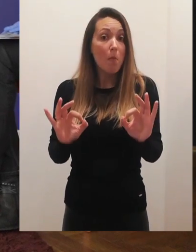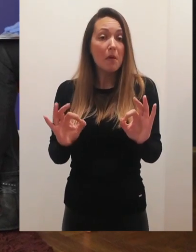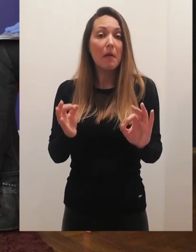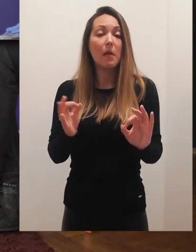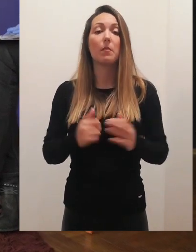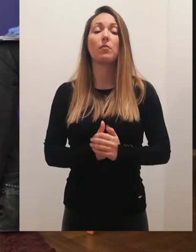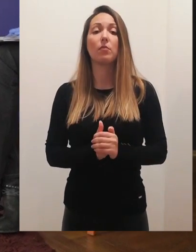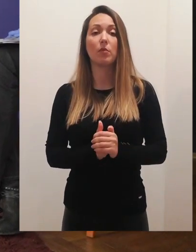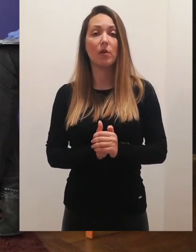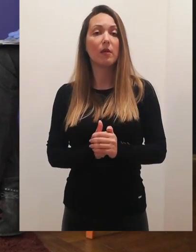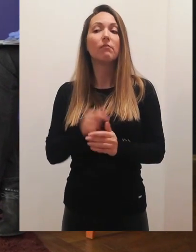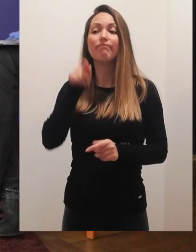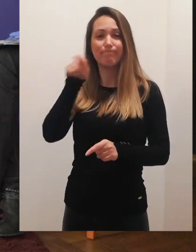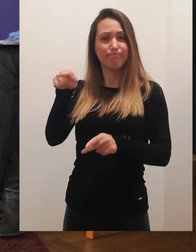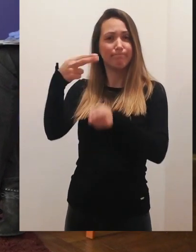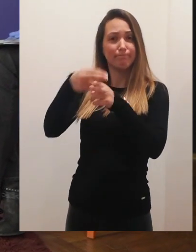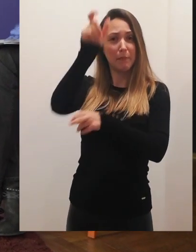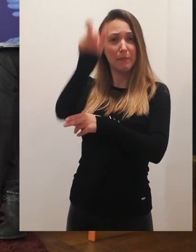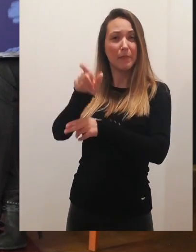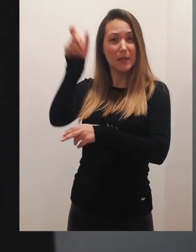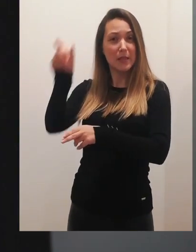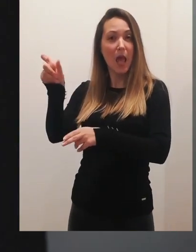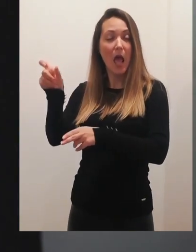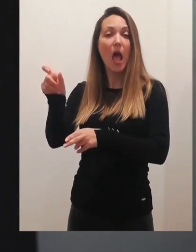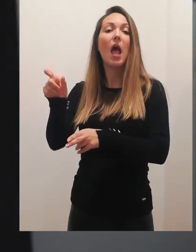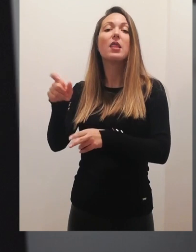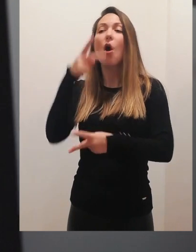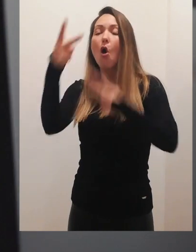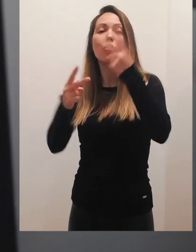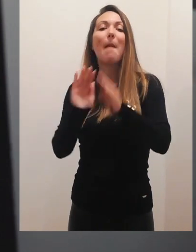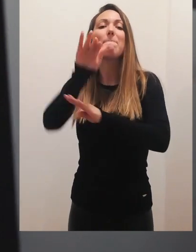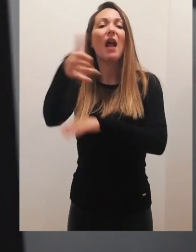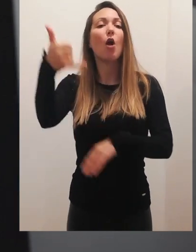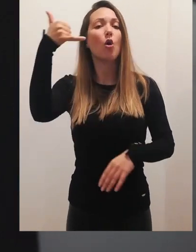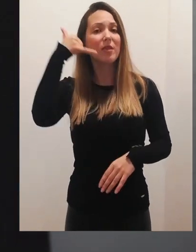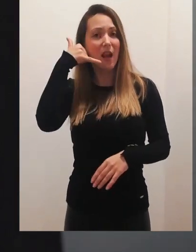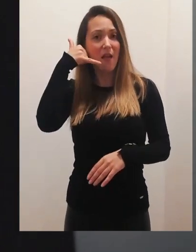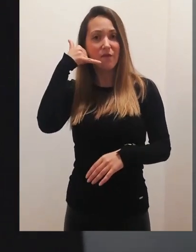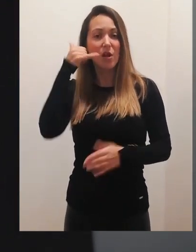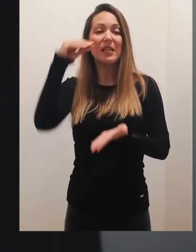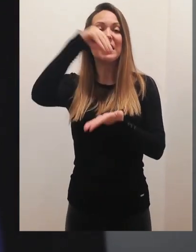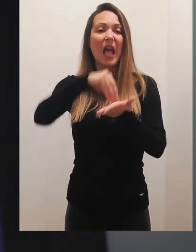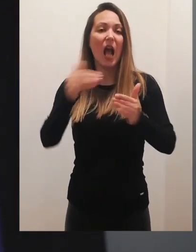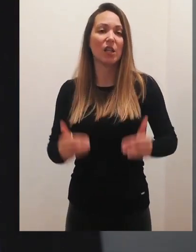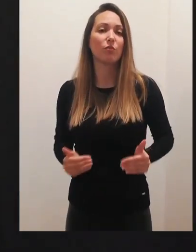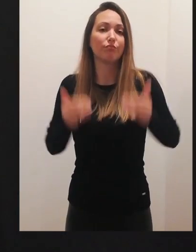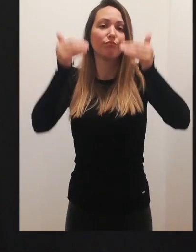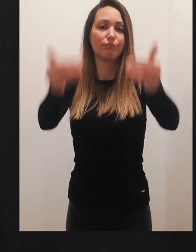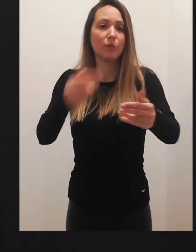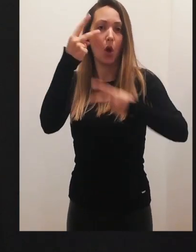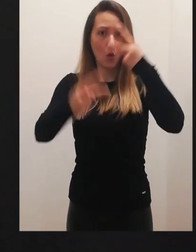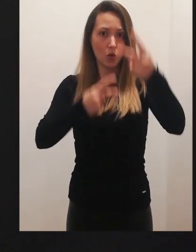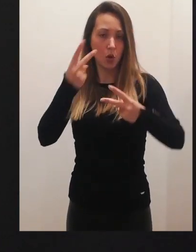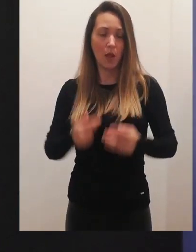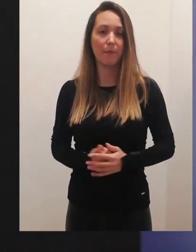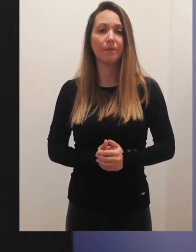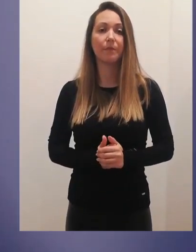sada dobro, nemaju nitakve simptome, mi takve kontrole obavljamo putem telefona i zakazujemo za par meseci navednu kontrolu koje